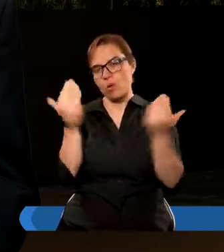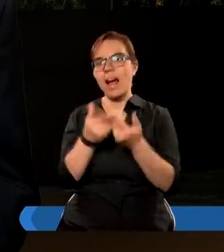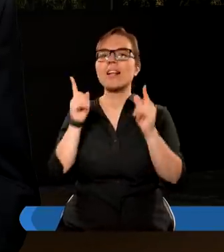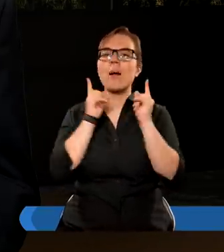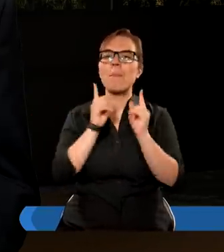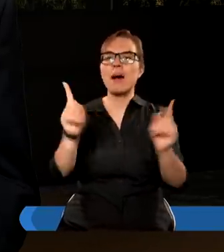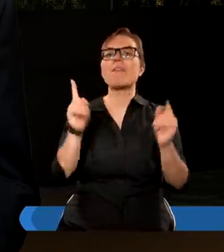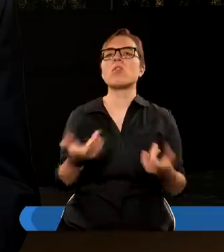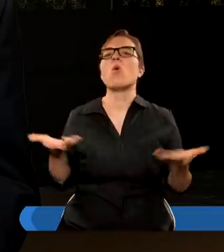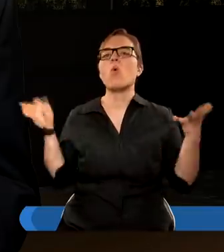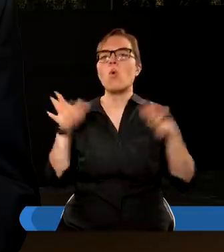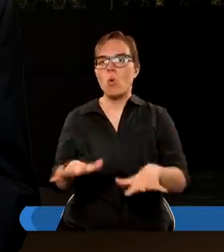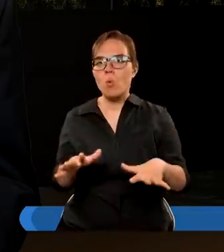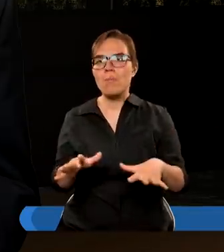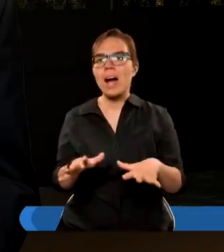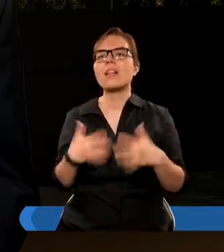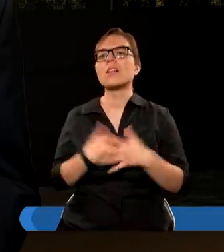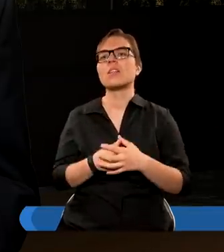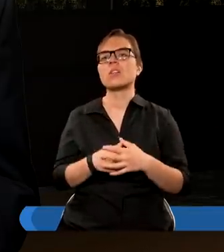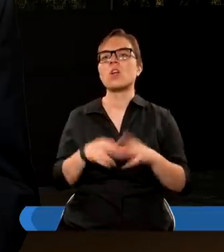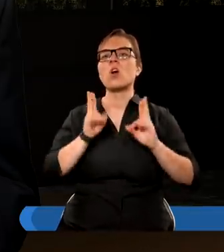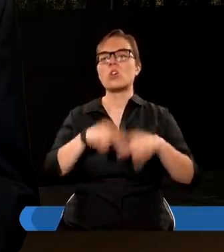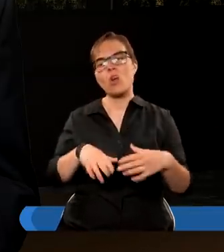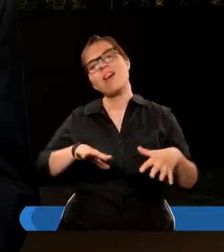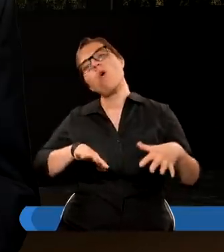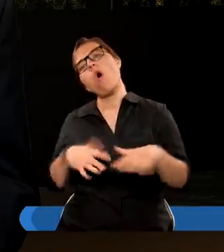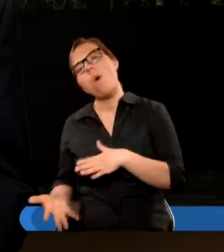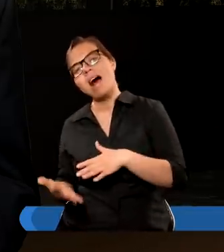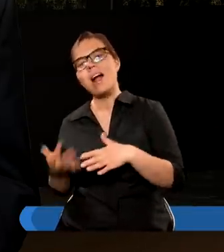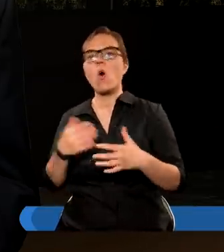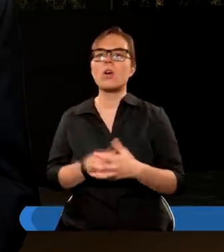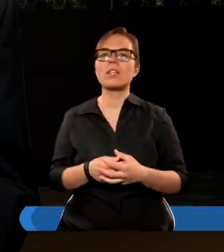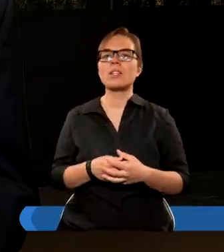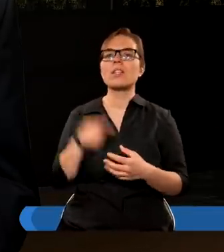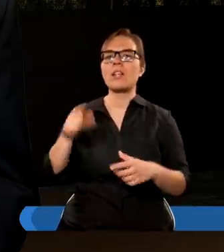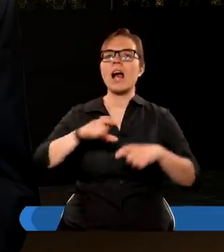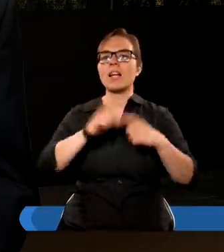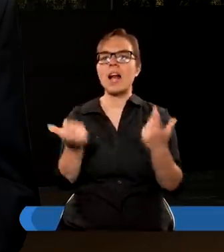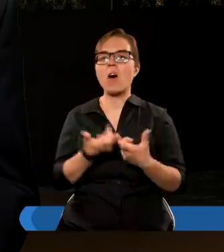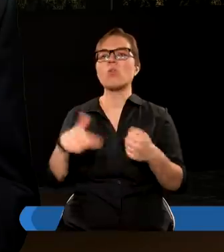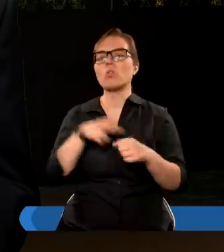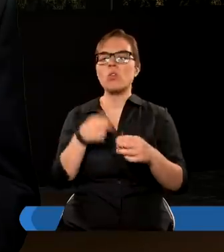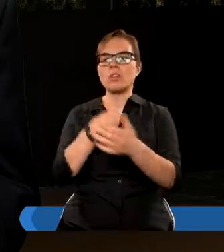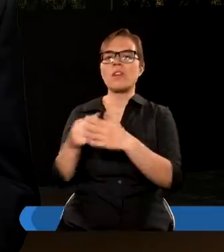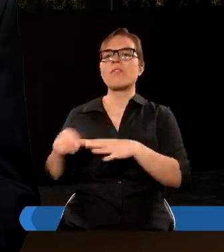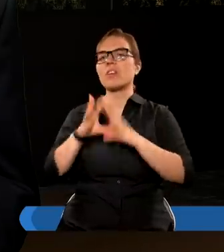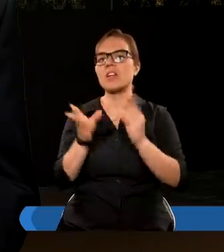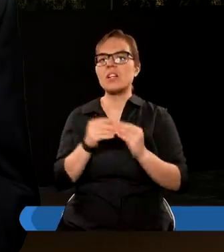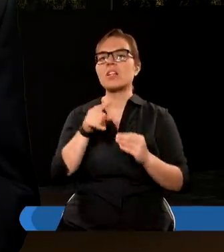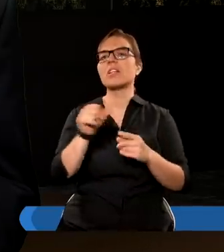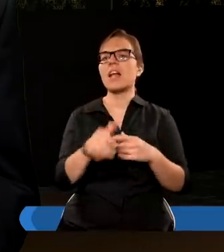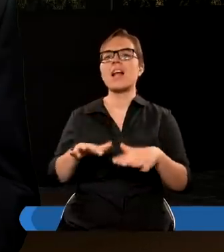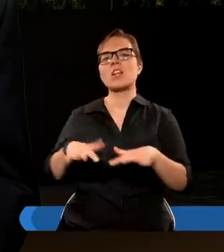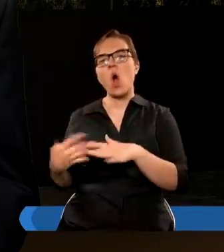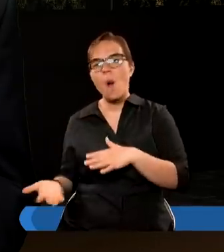prawdy upadł, czyli został obalony, czyli ten fałsz, który docieram wszędzie jest